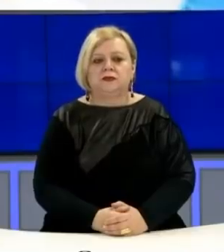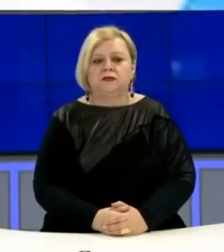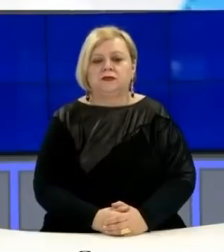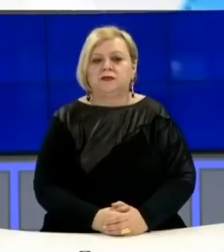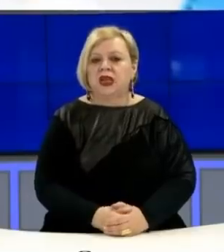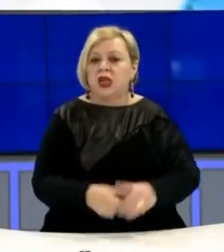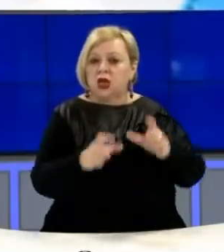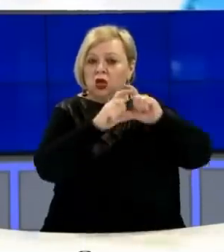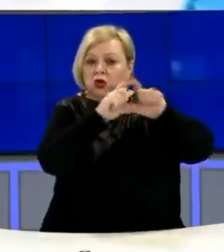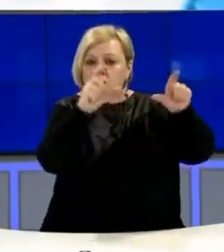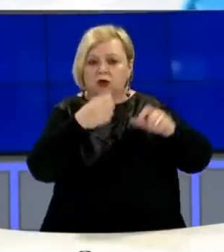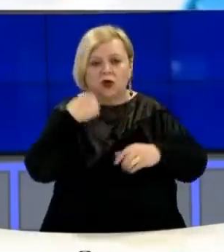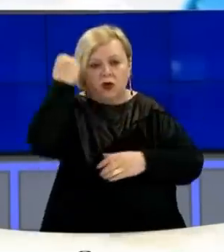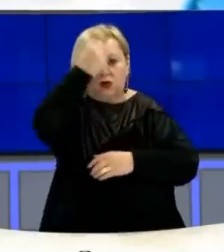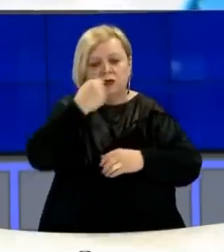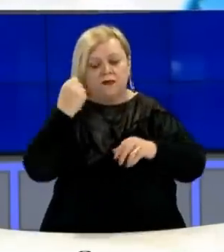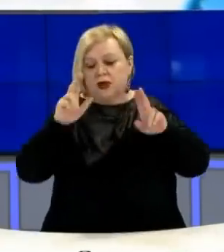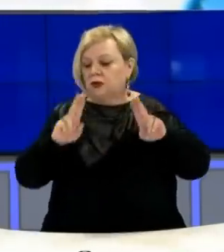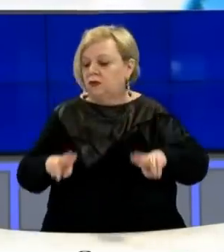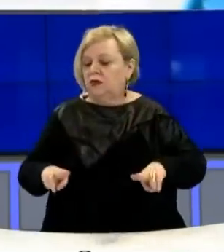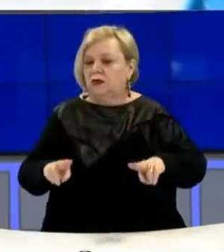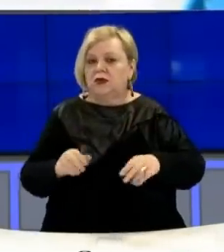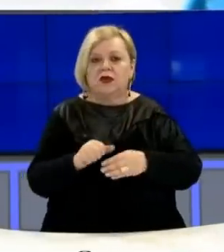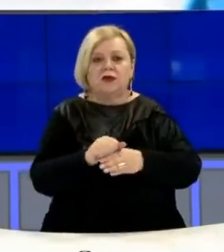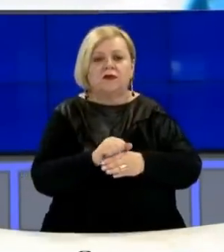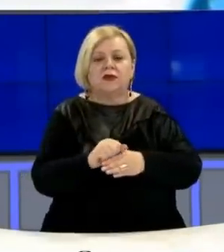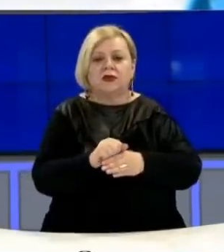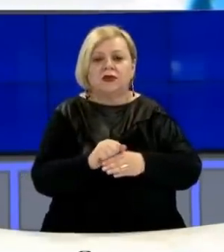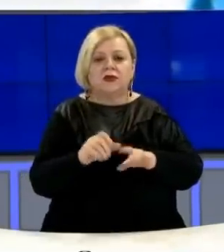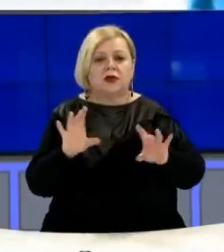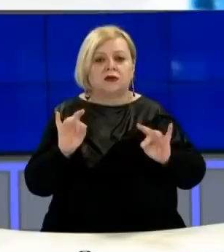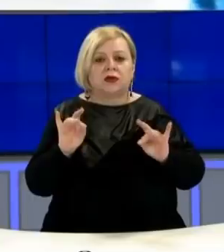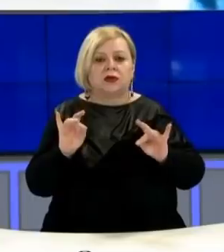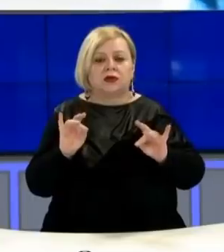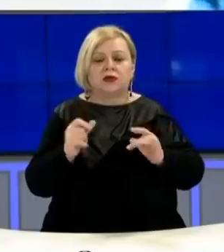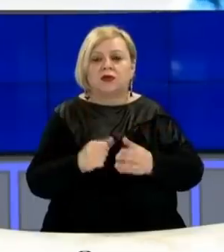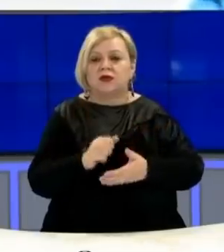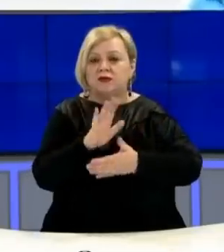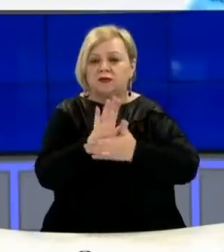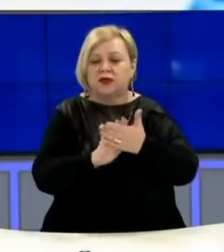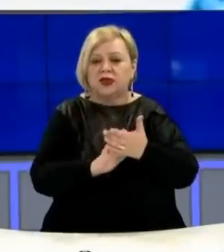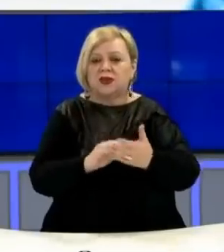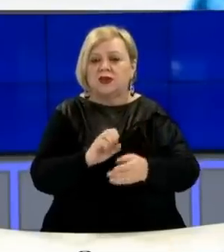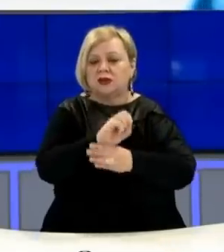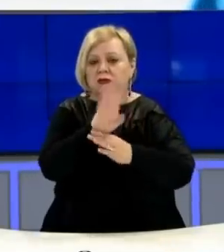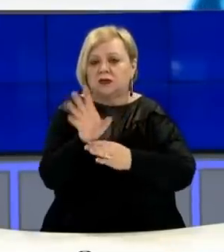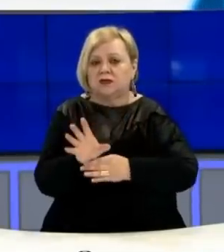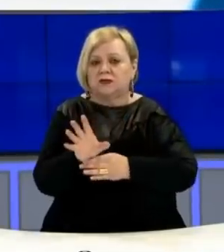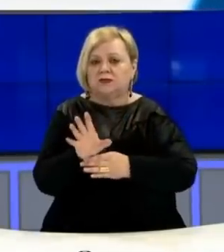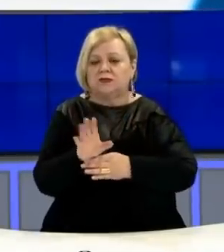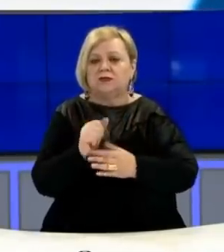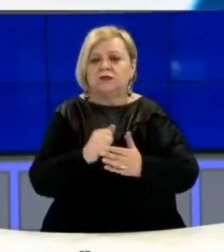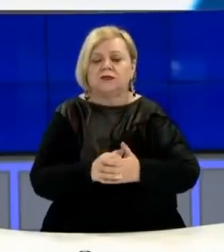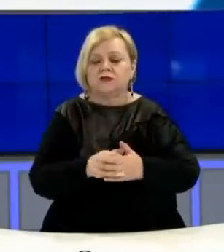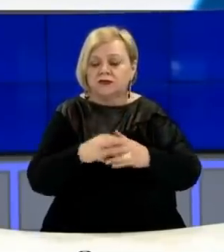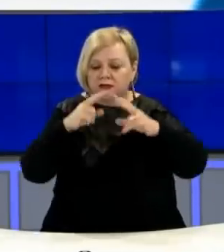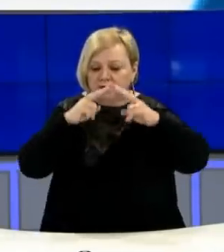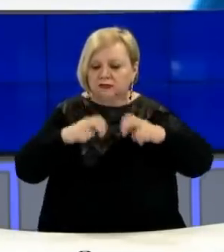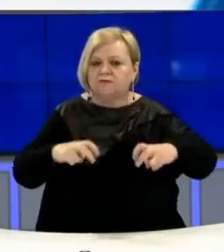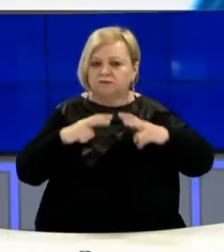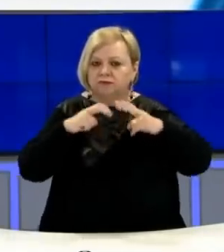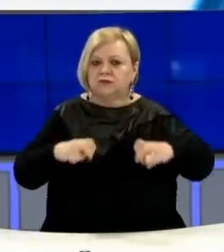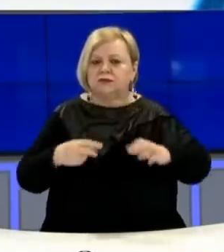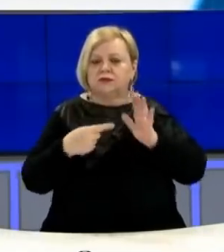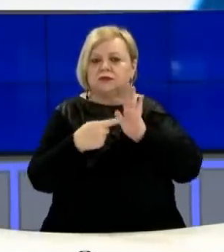Instituti Kosovës Instituti për drejtësi 10 muaj pas shfaqës rasteve të para me COVID-19 ka bërë një analiz ku ka